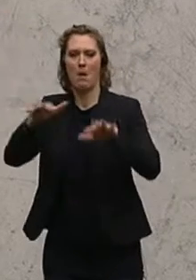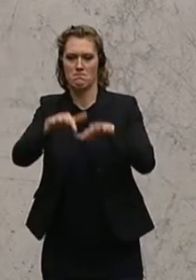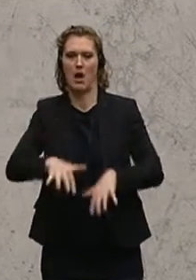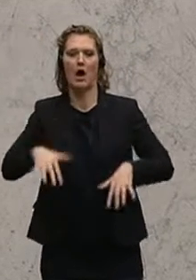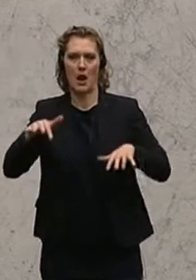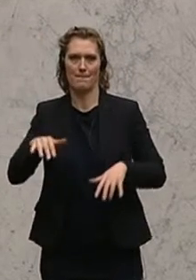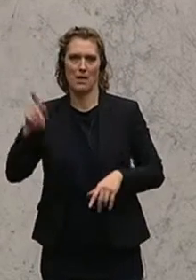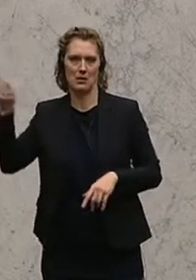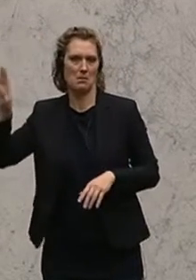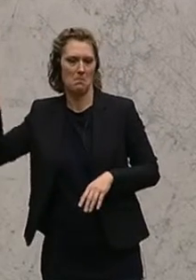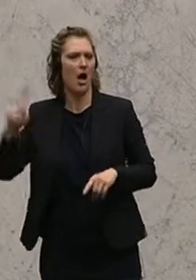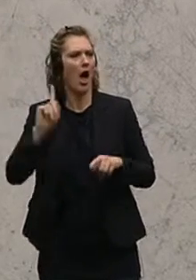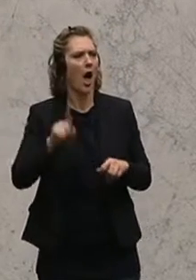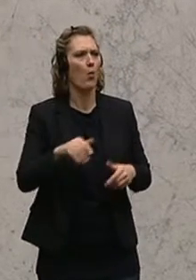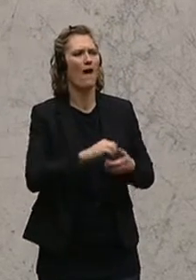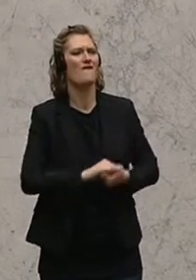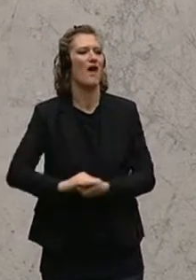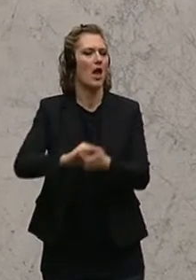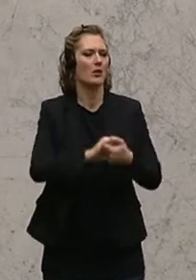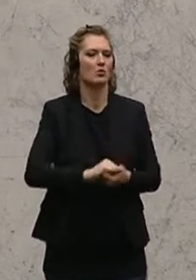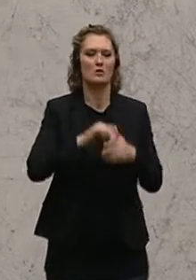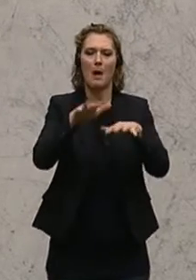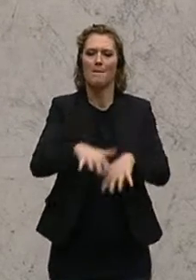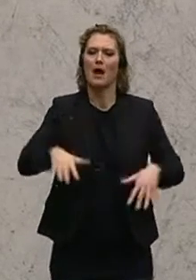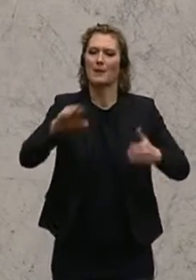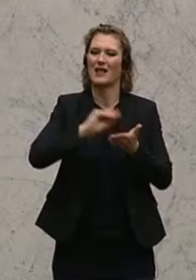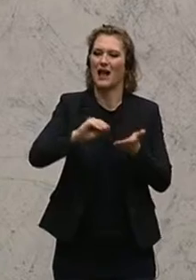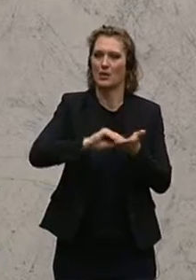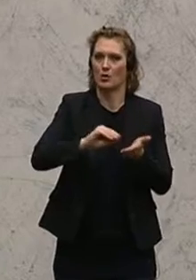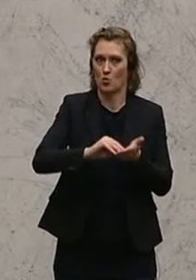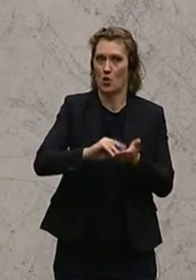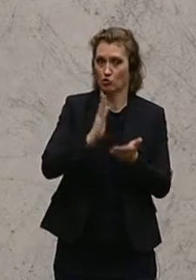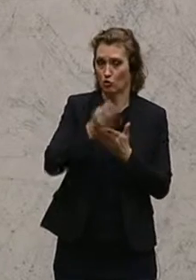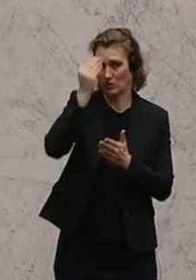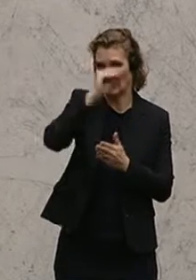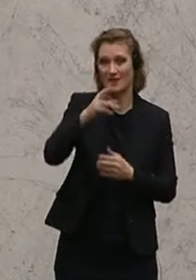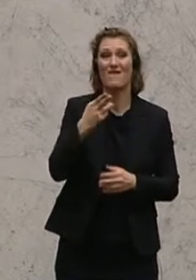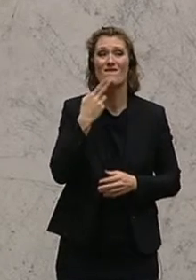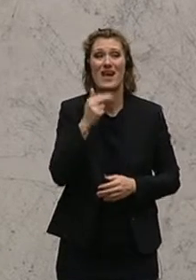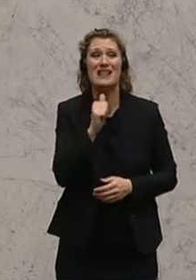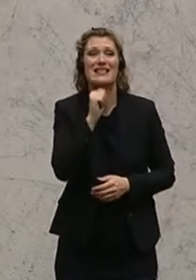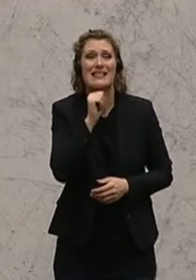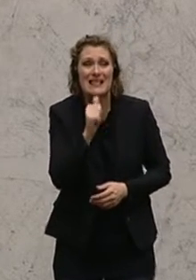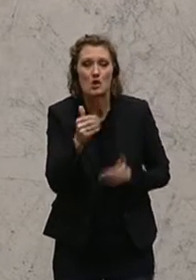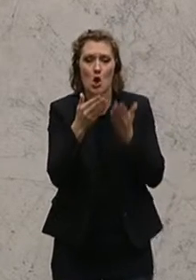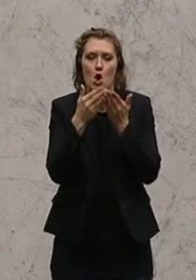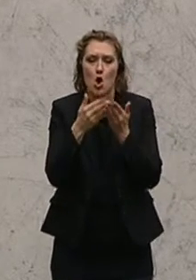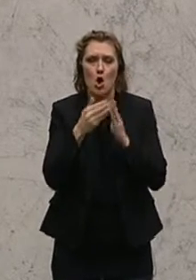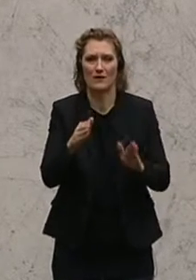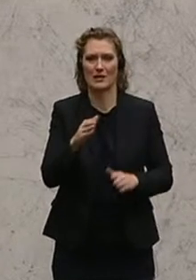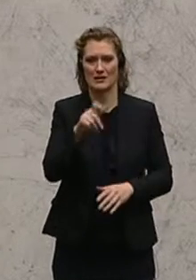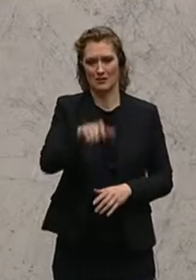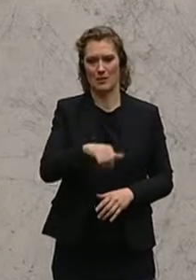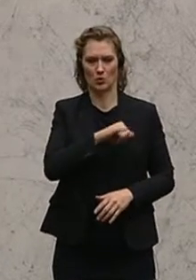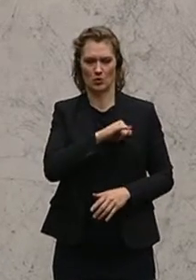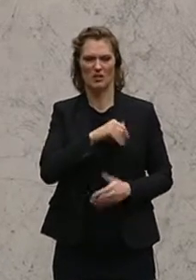die Vereinigung der Parlamentsheit ja ganz richtig gesagt, dass Personen, die nicht im öffentlichen Interesse sind, ja sowieso nicht abgelichtet